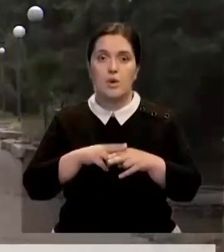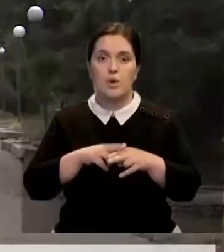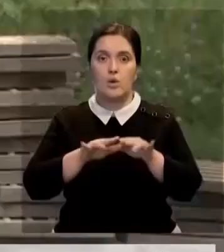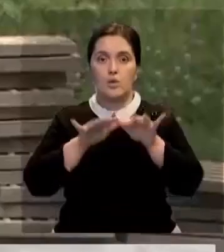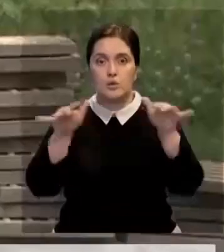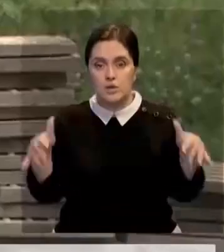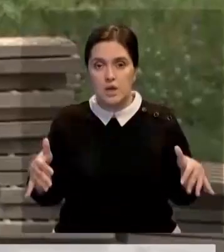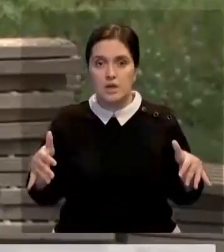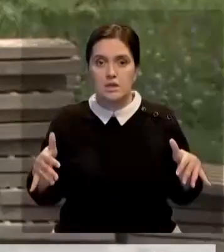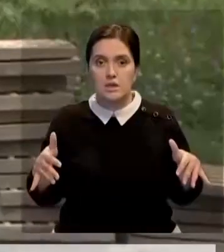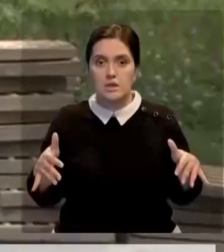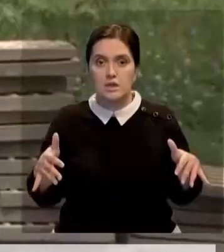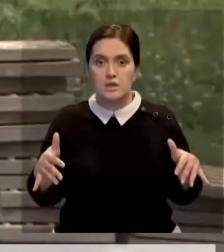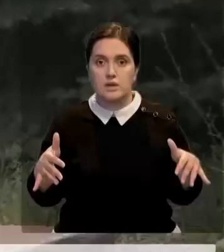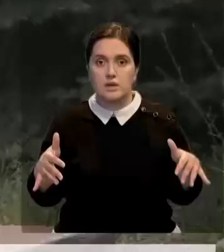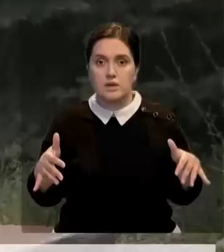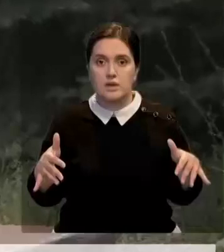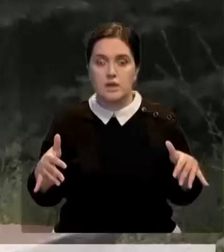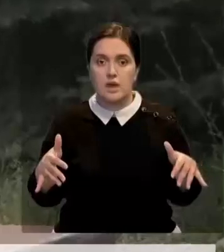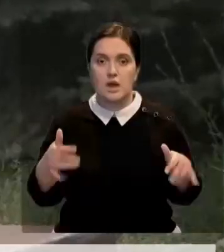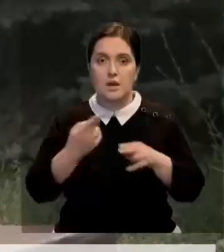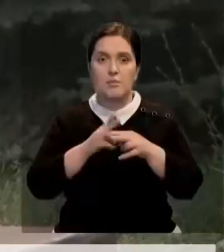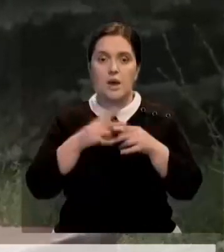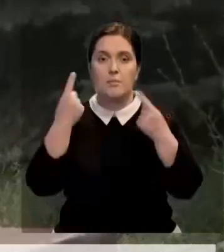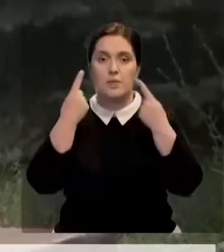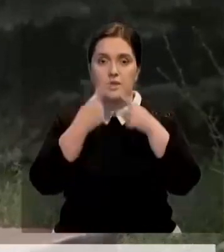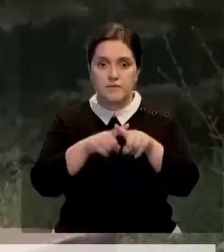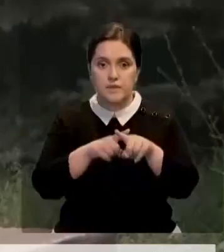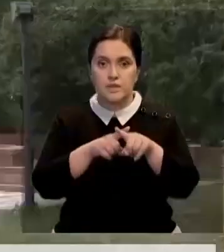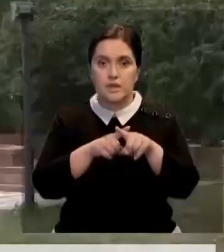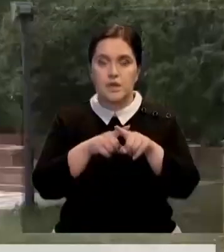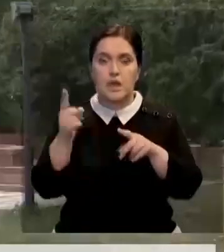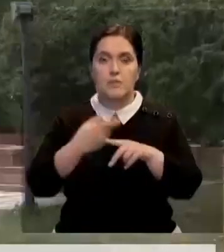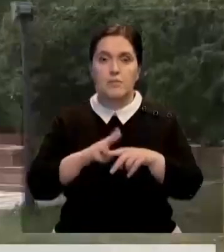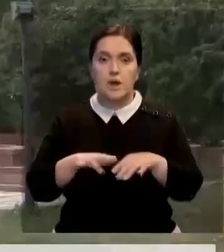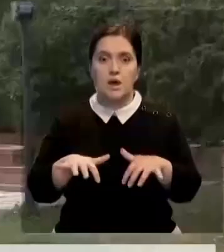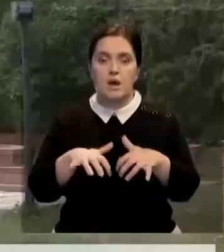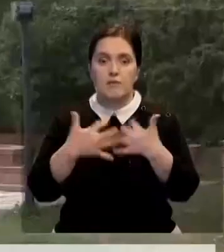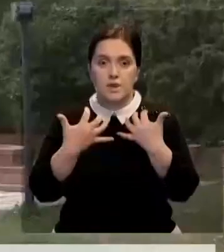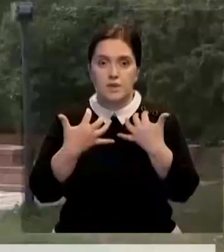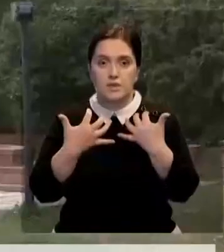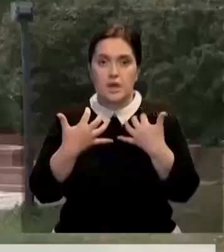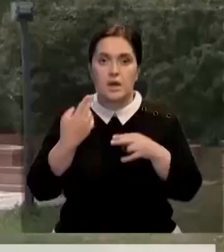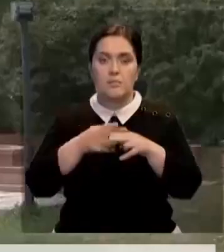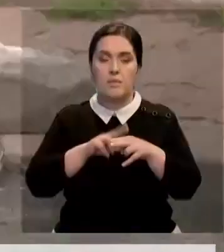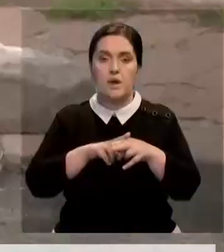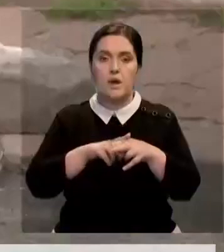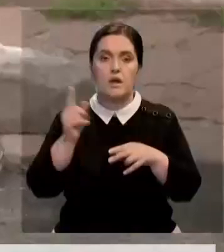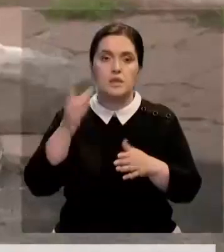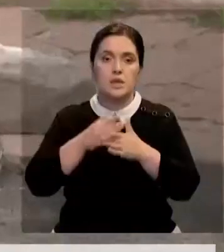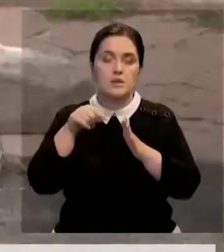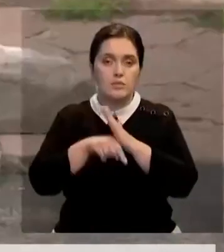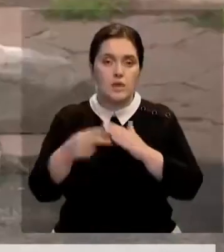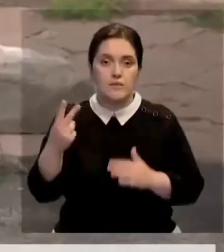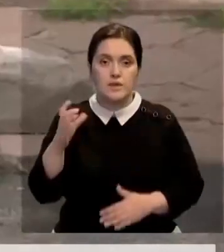Замену асфальта на брусчатку и установку на аллеях освещения. Кроме того, здесь будет построена автоматизированная система полива. Трубы разместят на глубине около 20